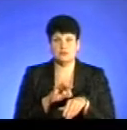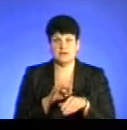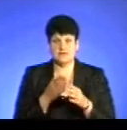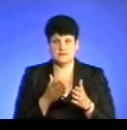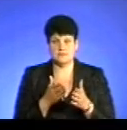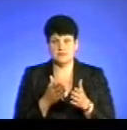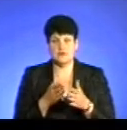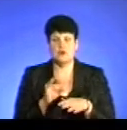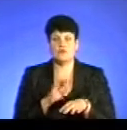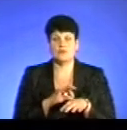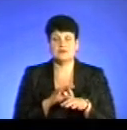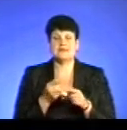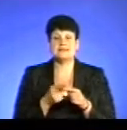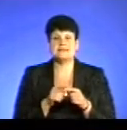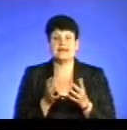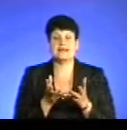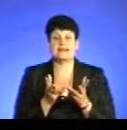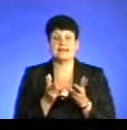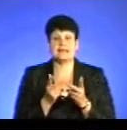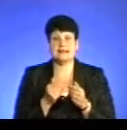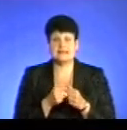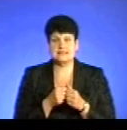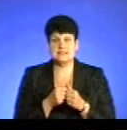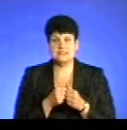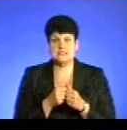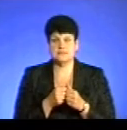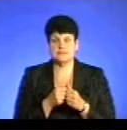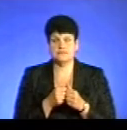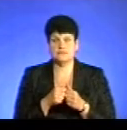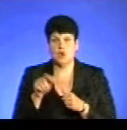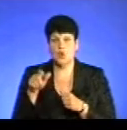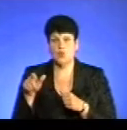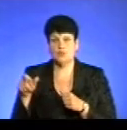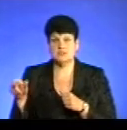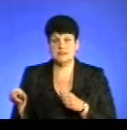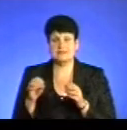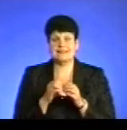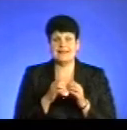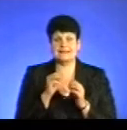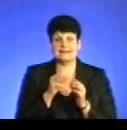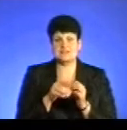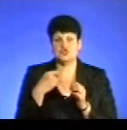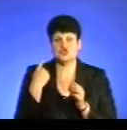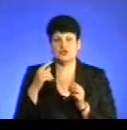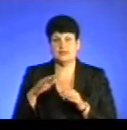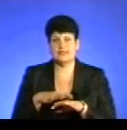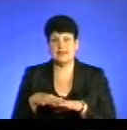Тобто, хворобливість – це кількість осіб на 10 тисяч населення, а